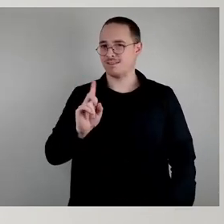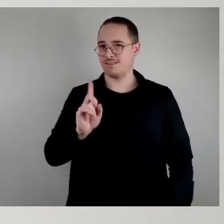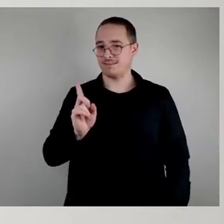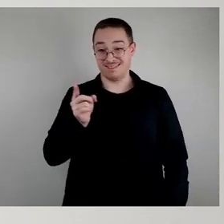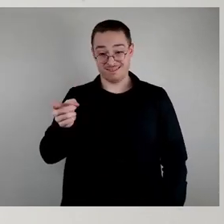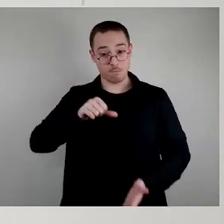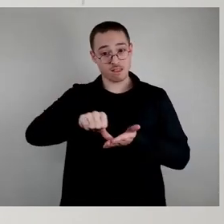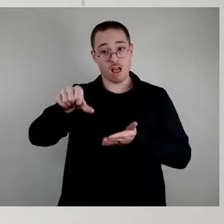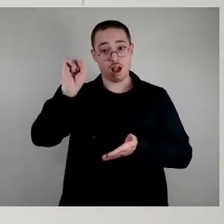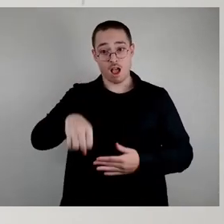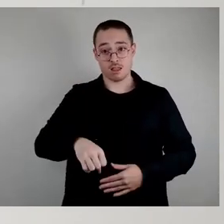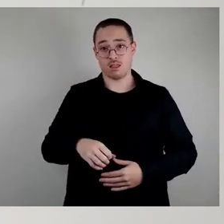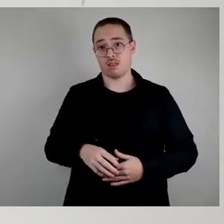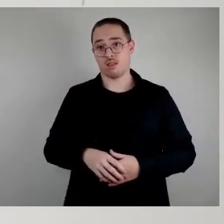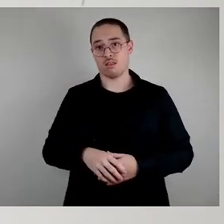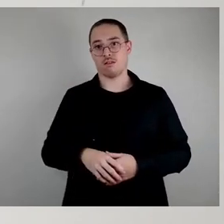gestern schon erwähnt,